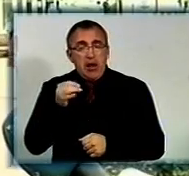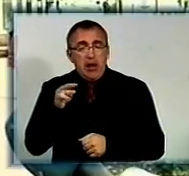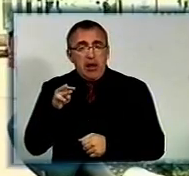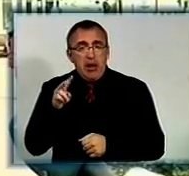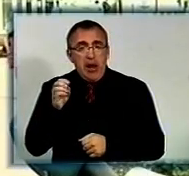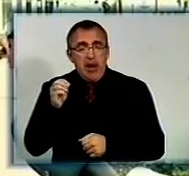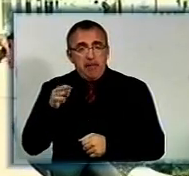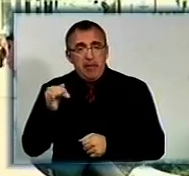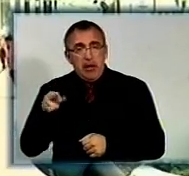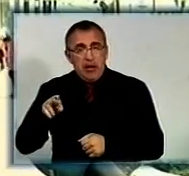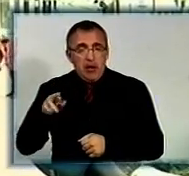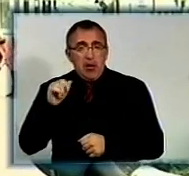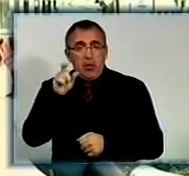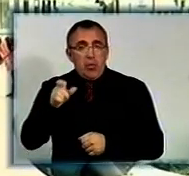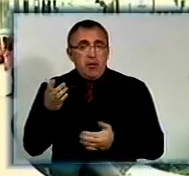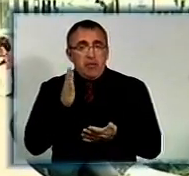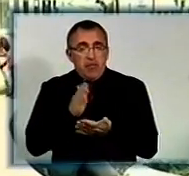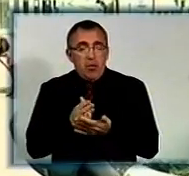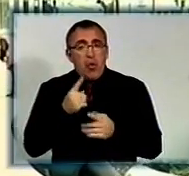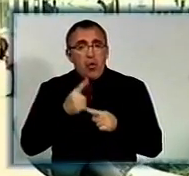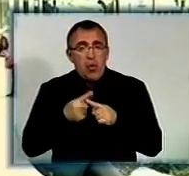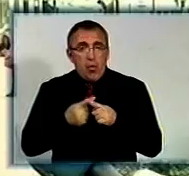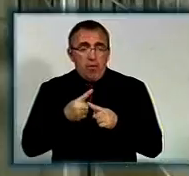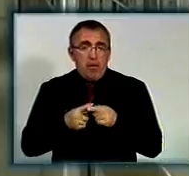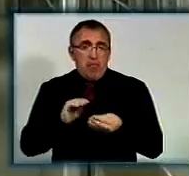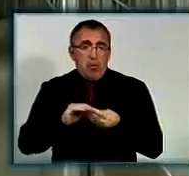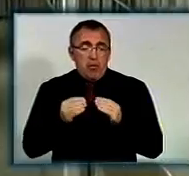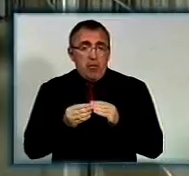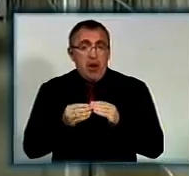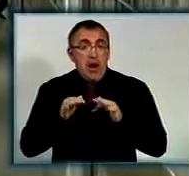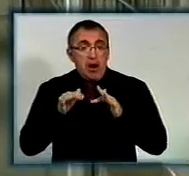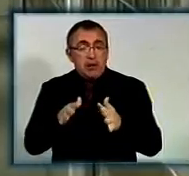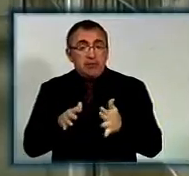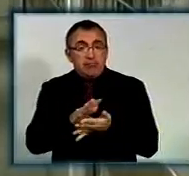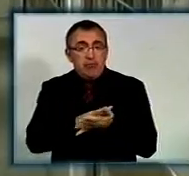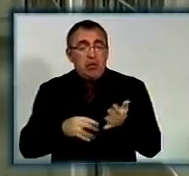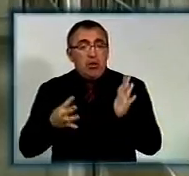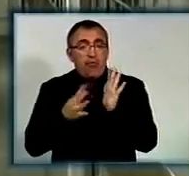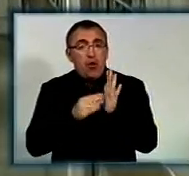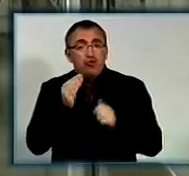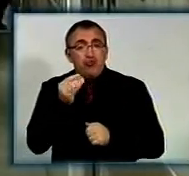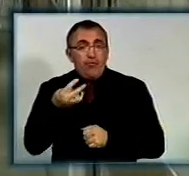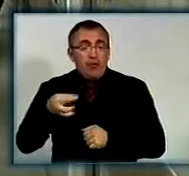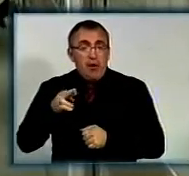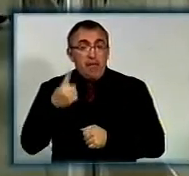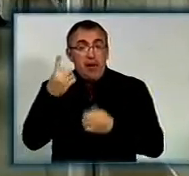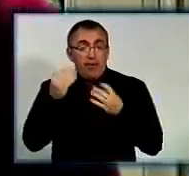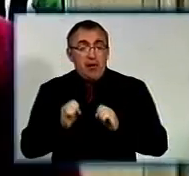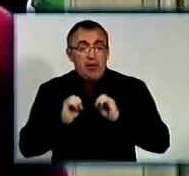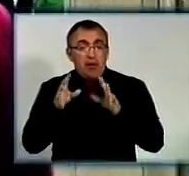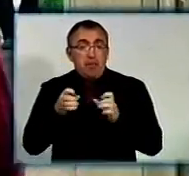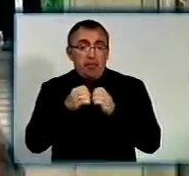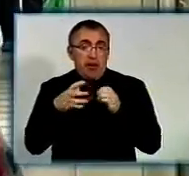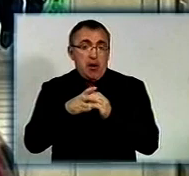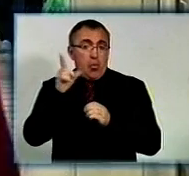людям, які мають певні хронічні проблеми. Акція триватиме до 9 жовтня. У перший день кров здали більше 15